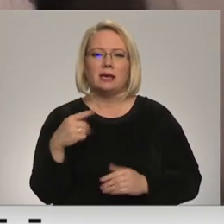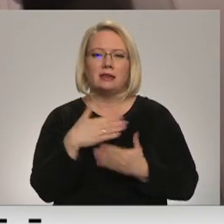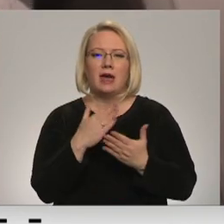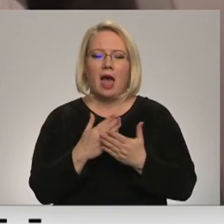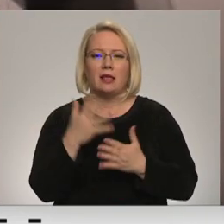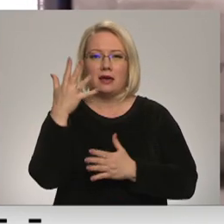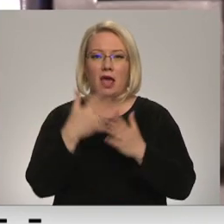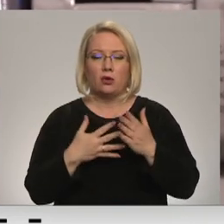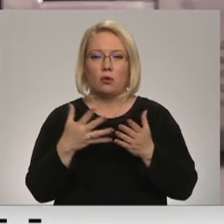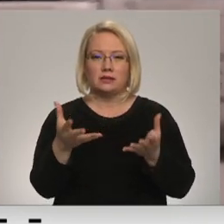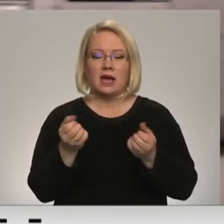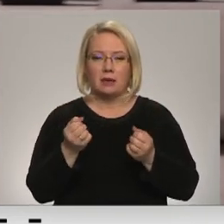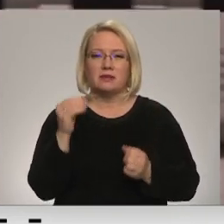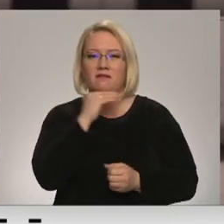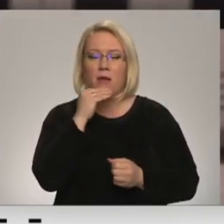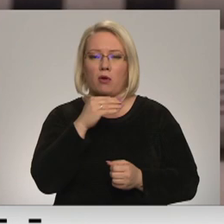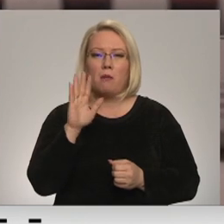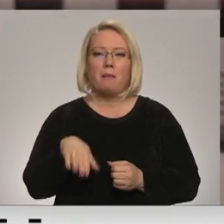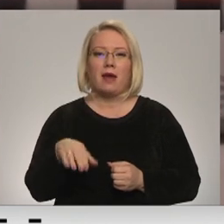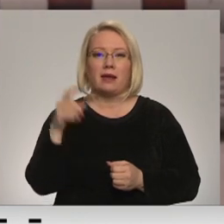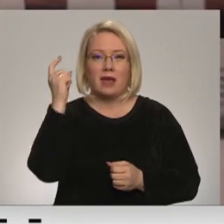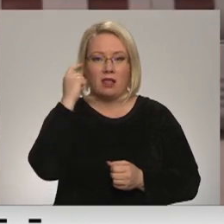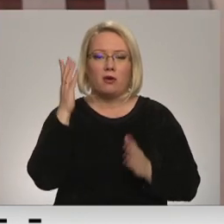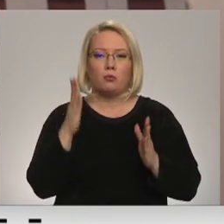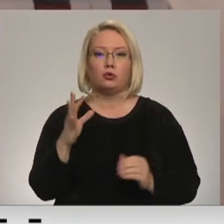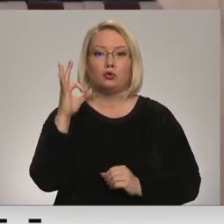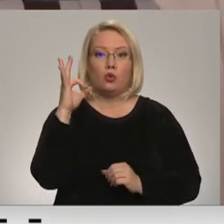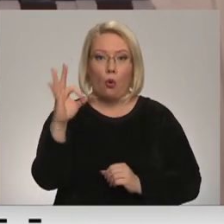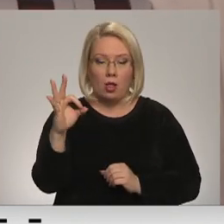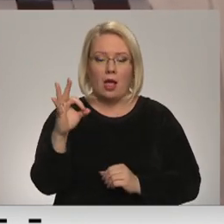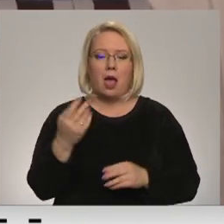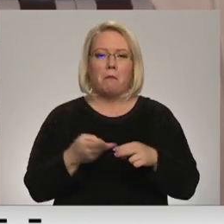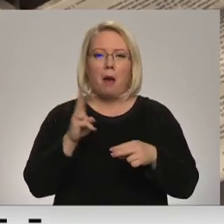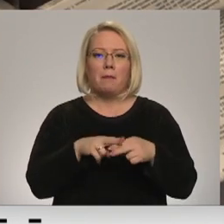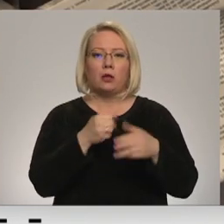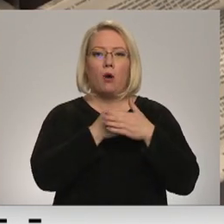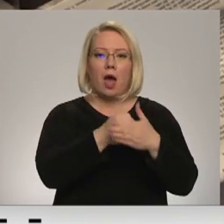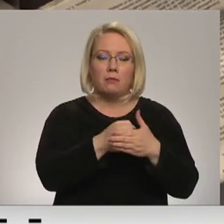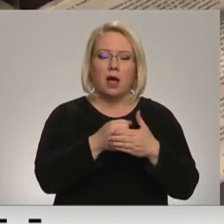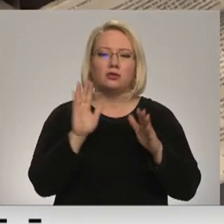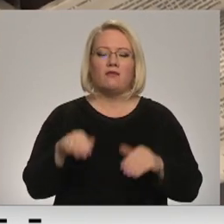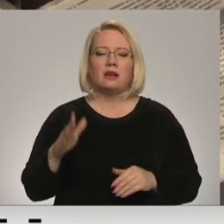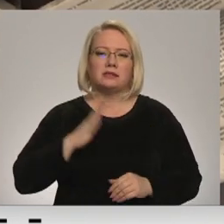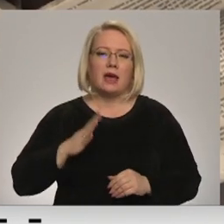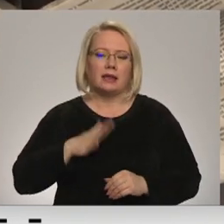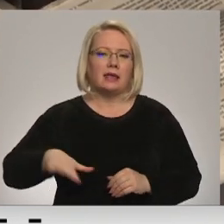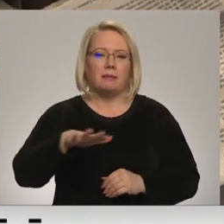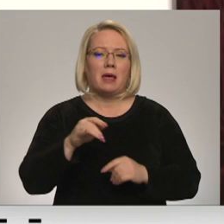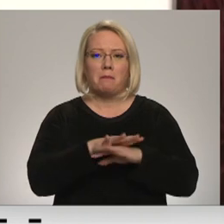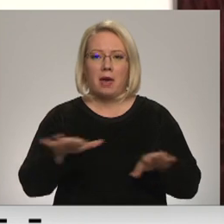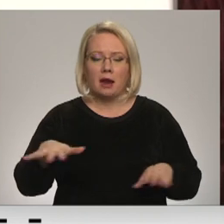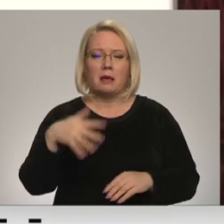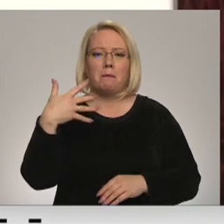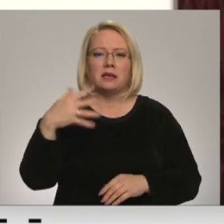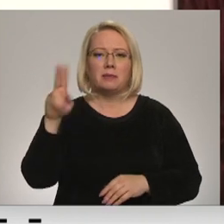saņemsim februārī par gada pirmo mēnesi, būs nulē. Papildu atbalstu var gaidīt ģimenes ar bērniem 50 eiro